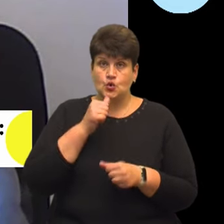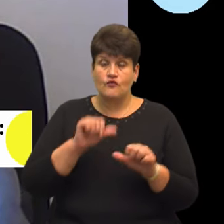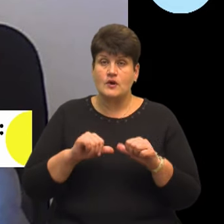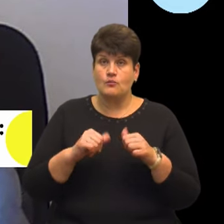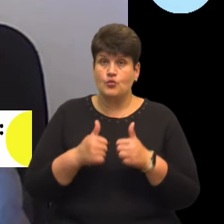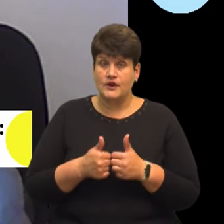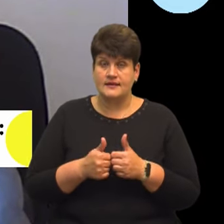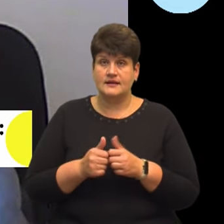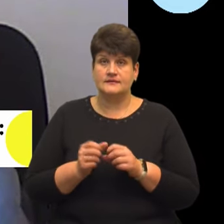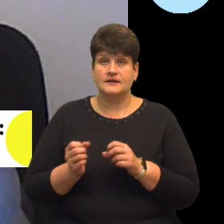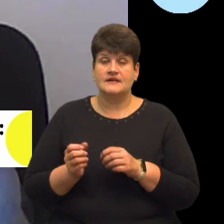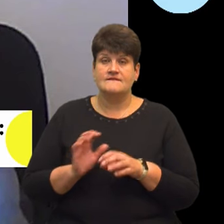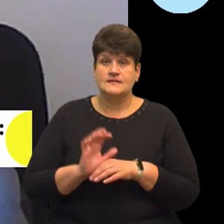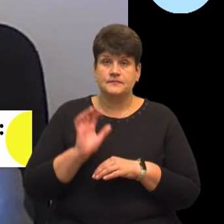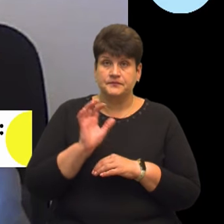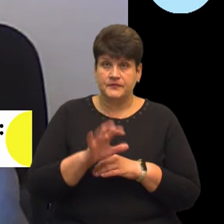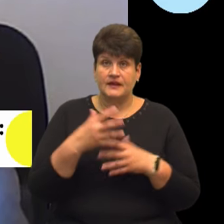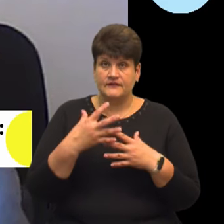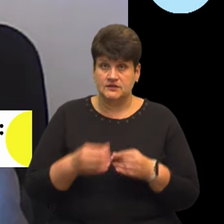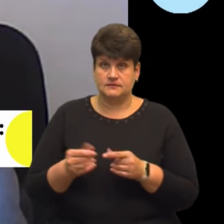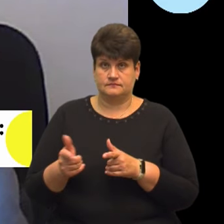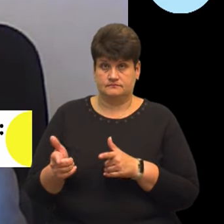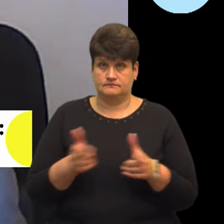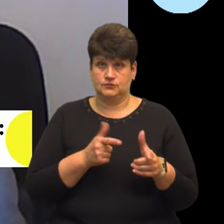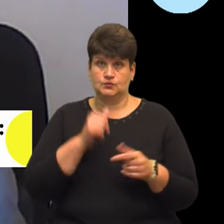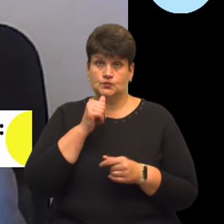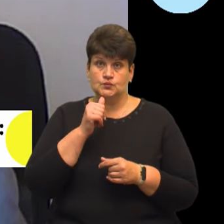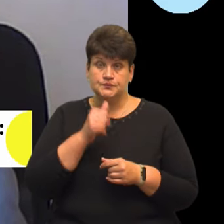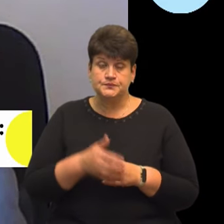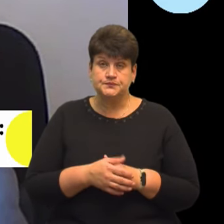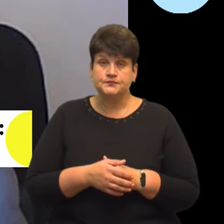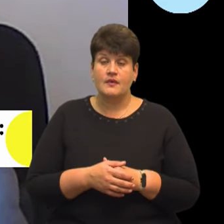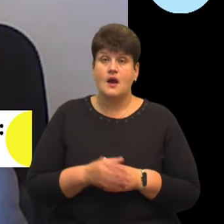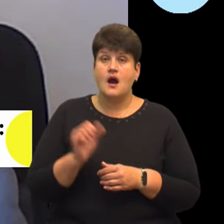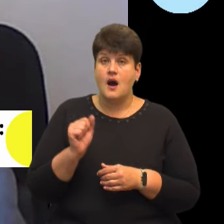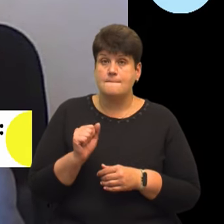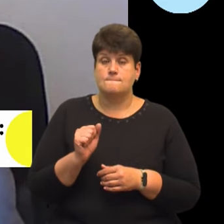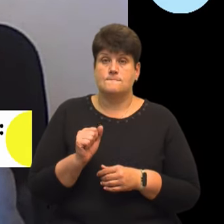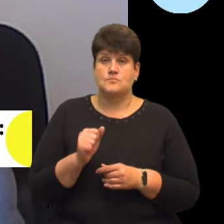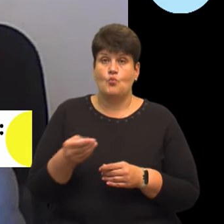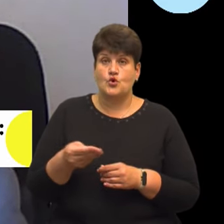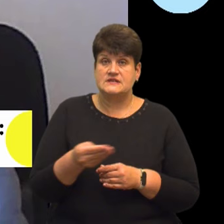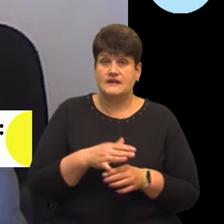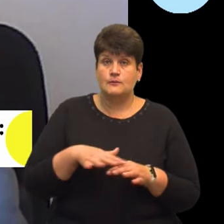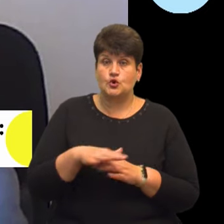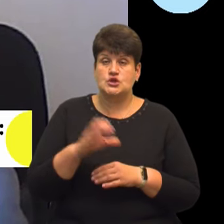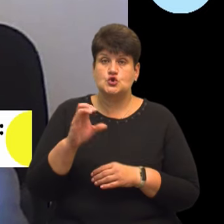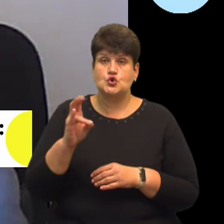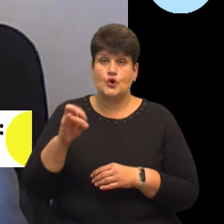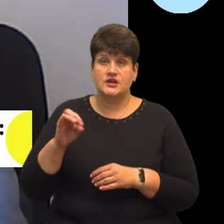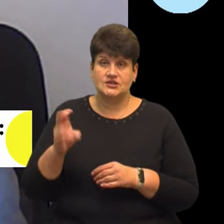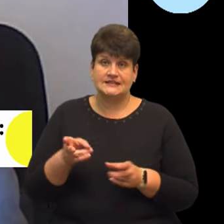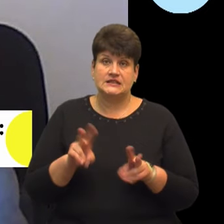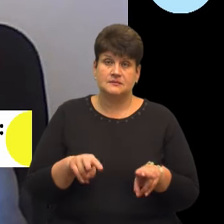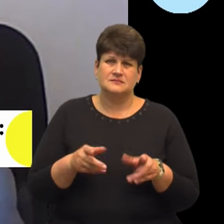експортувати вже продукт його переробки – цукор. Посівні площі під соняшником залишилися приблизно на